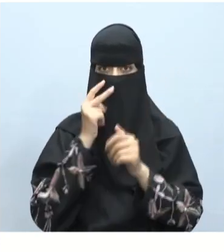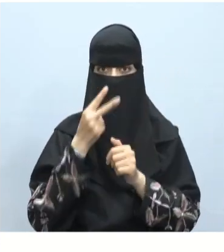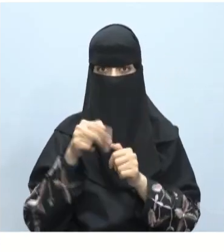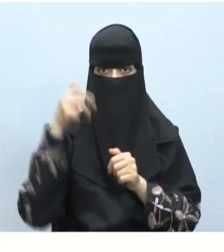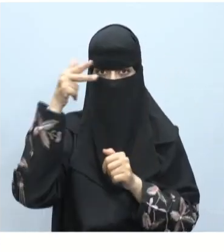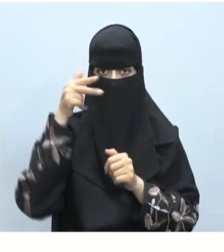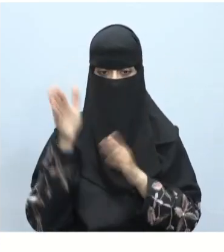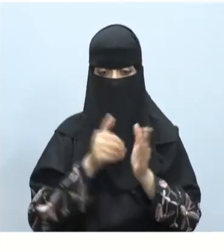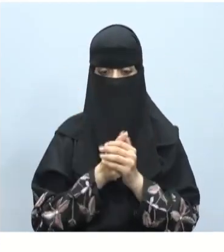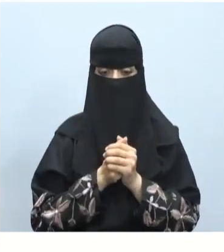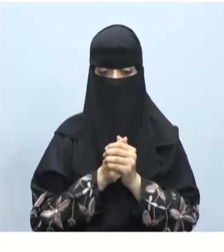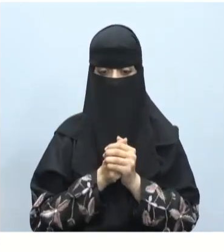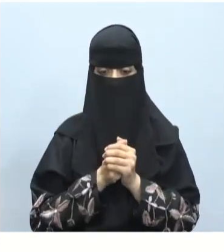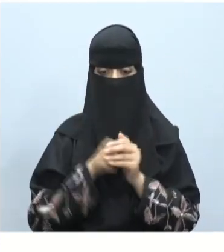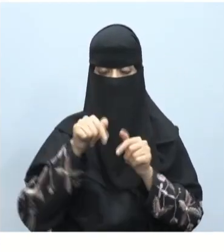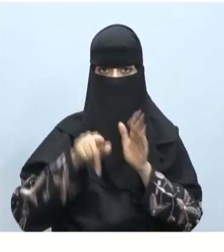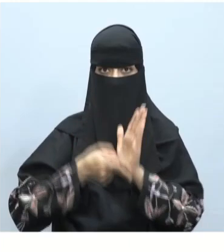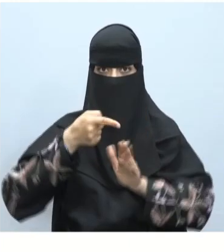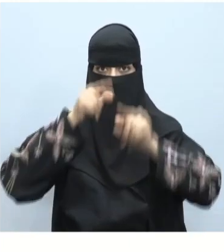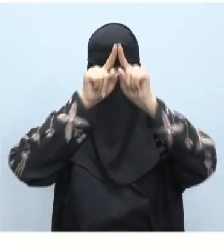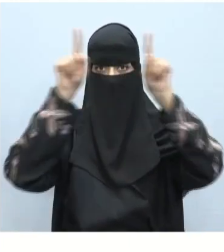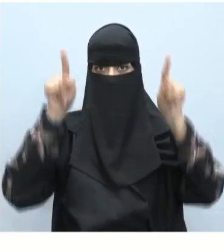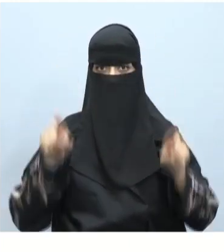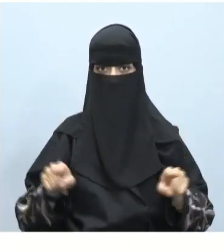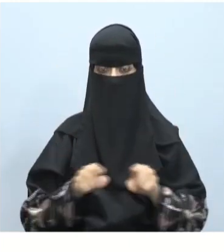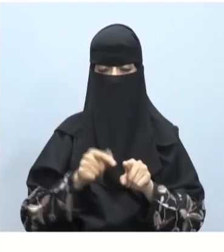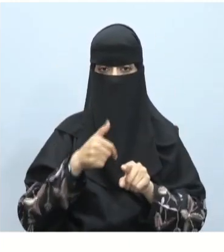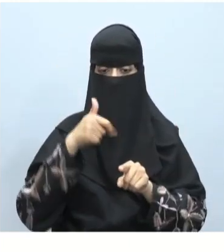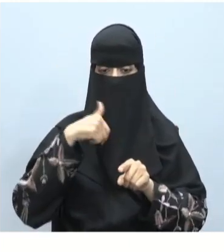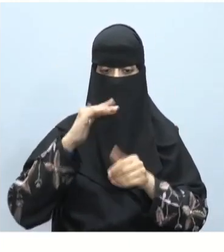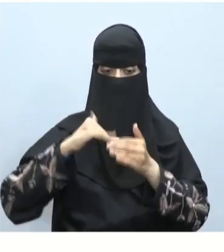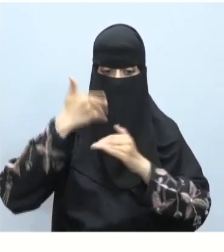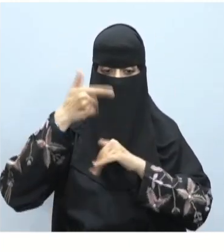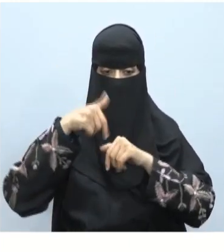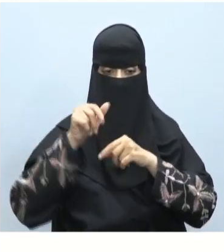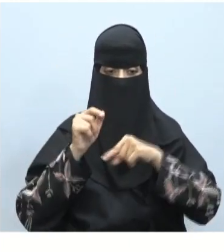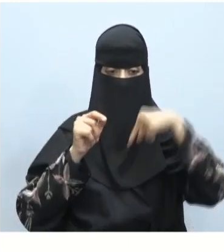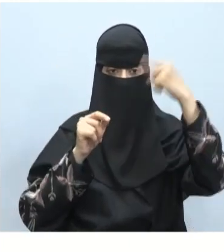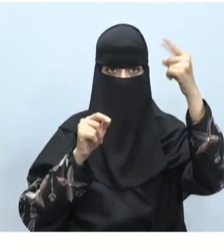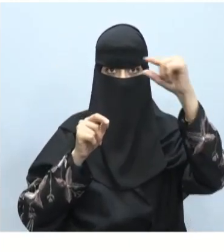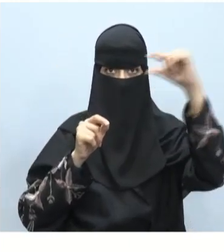تطبيق عملي على إنشاء صفحة في الموقع الإلكتروني بعد فتح الموقع الإلكتروني